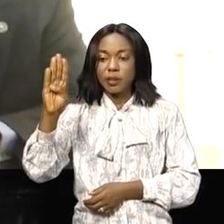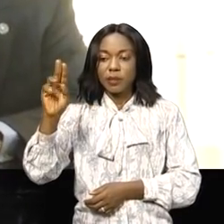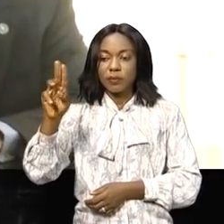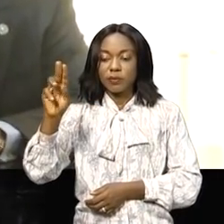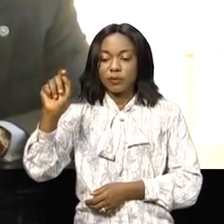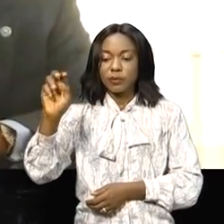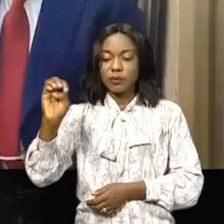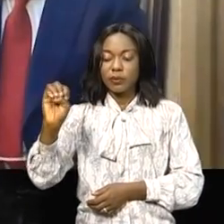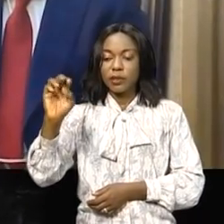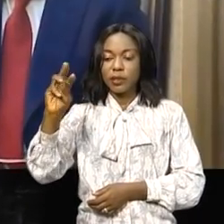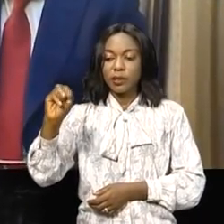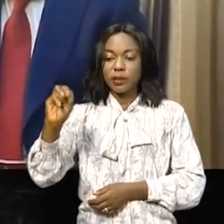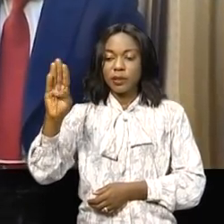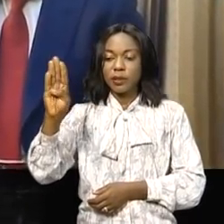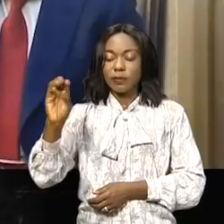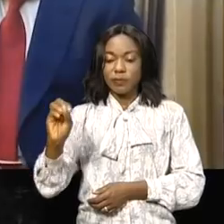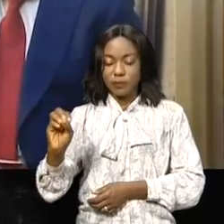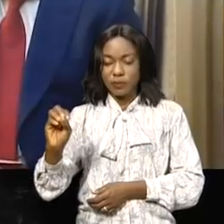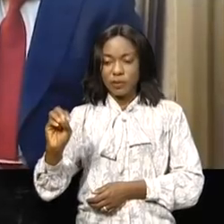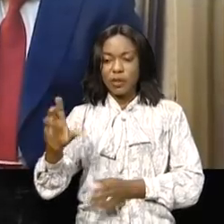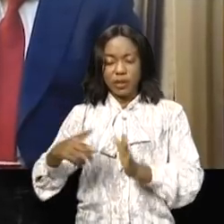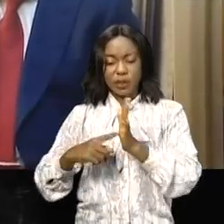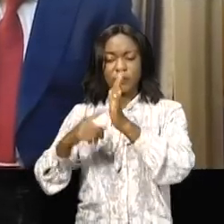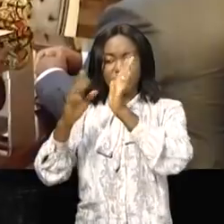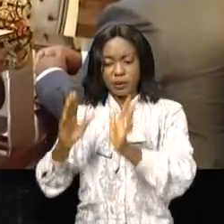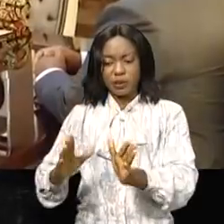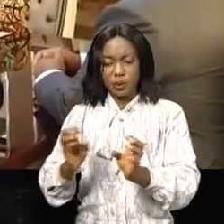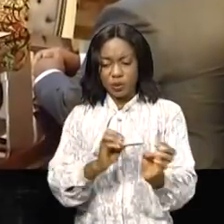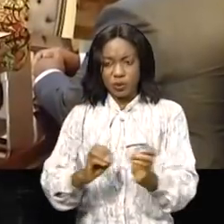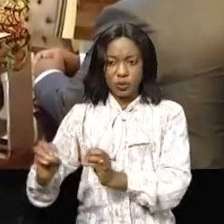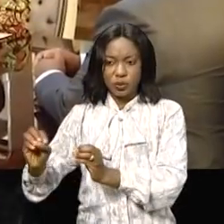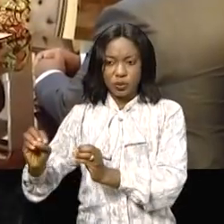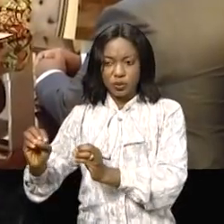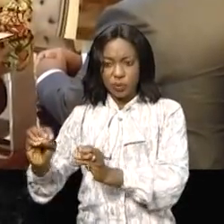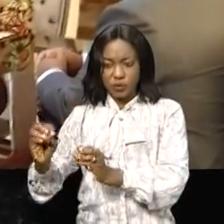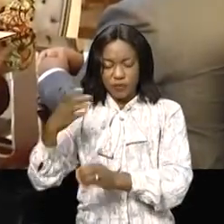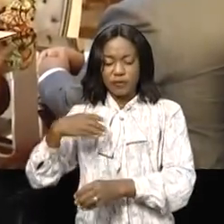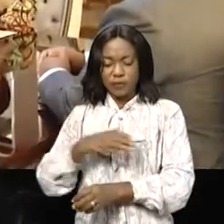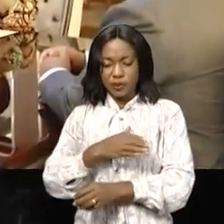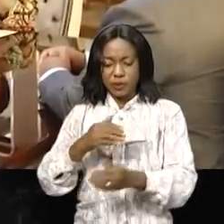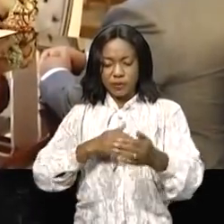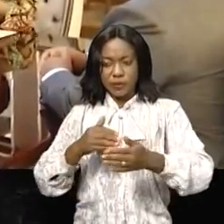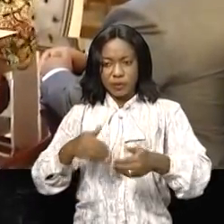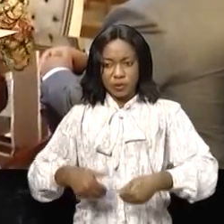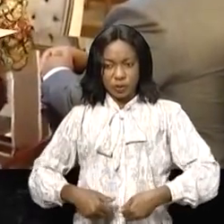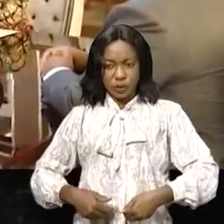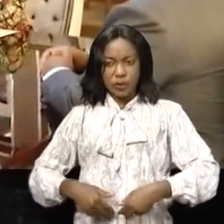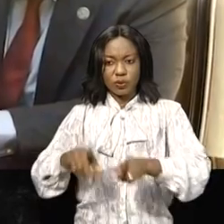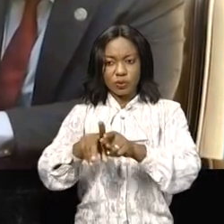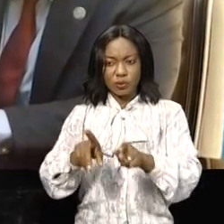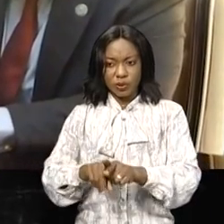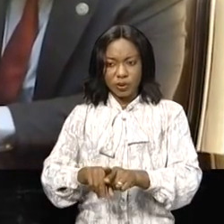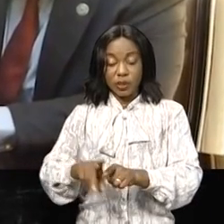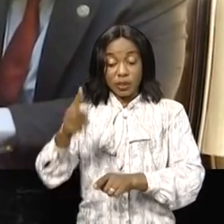d'attaque contre la nation. Ce représentant des organisations féminines et des jeunes aux côtés de qui se sont joints deux rescapés de